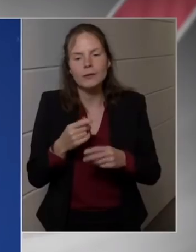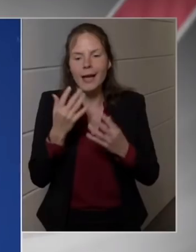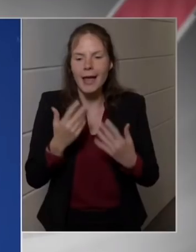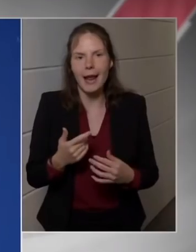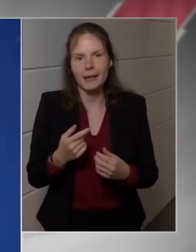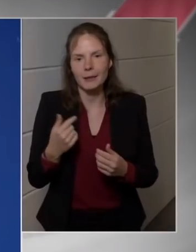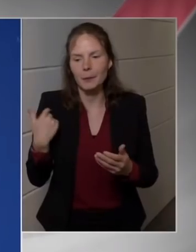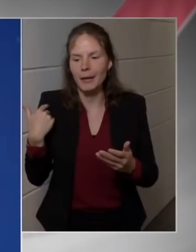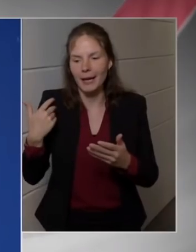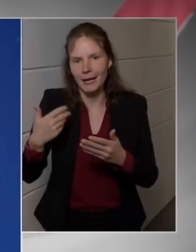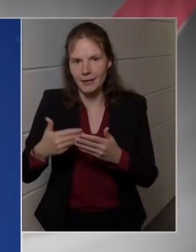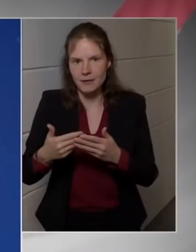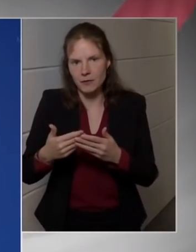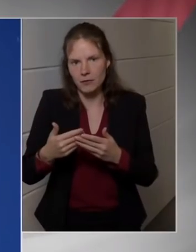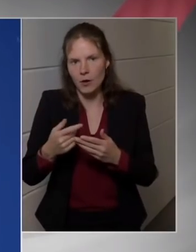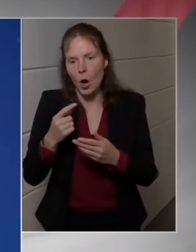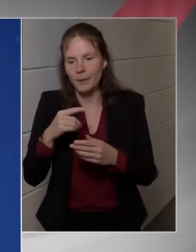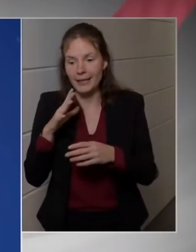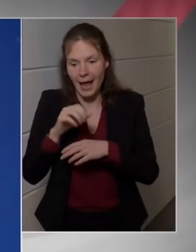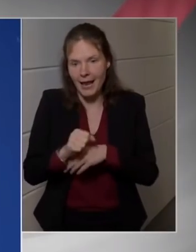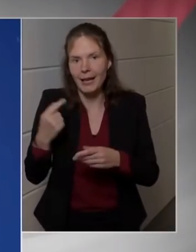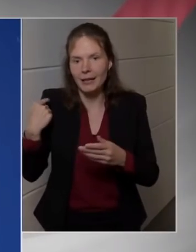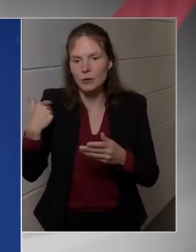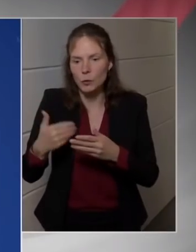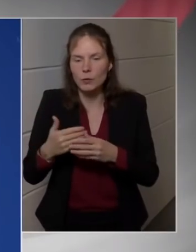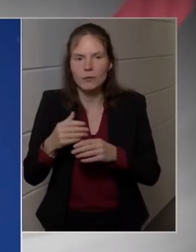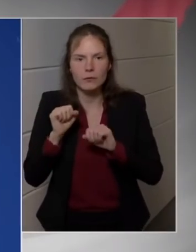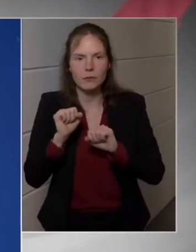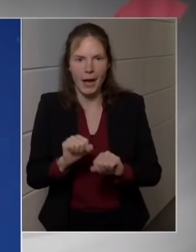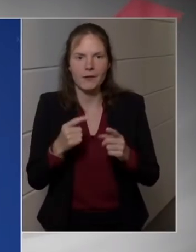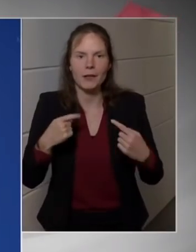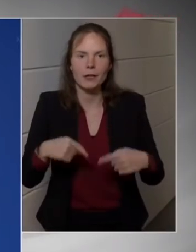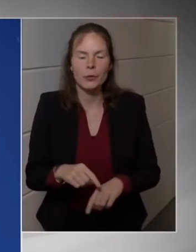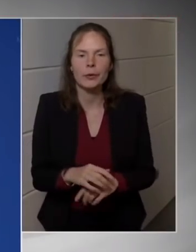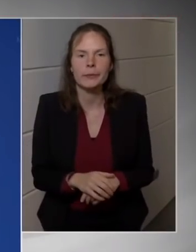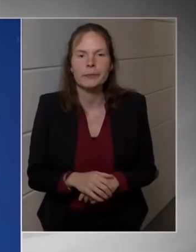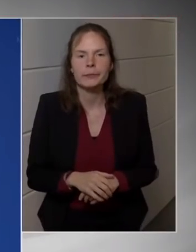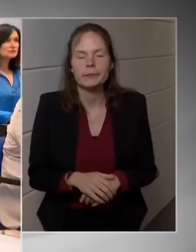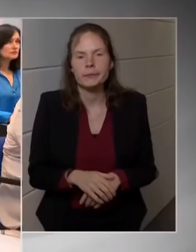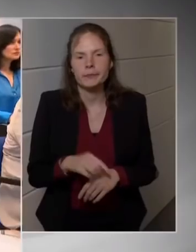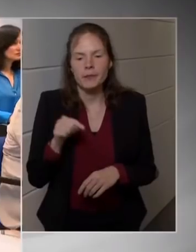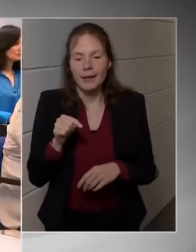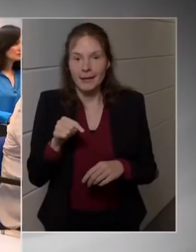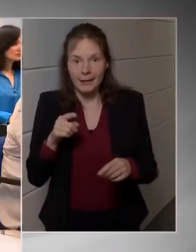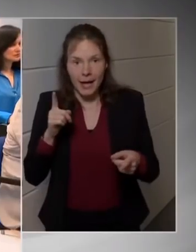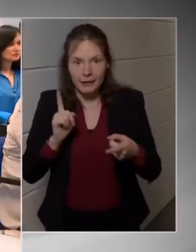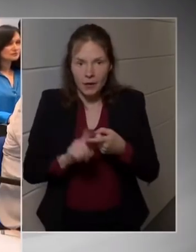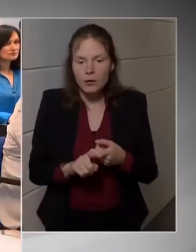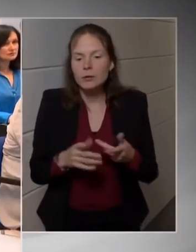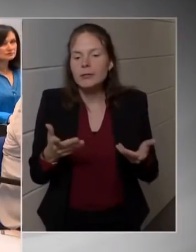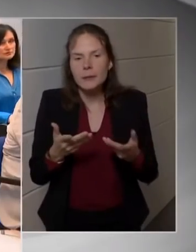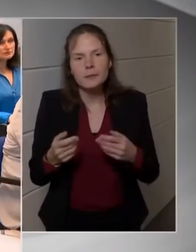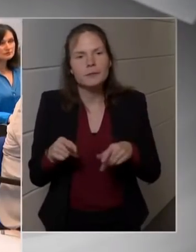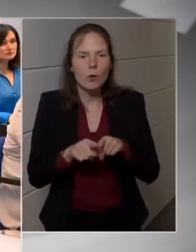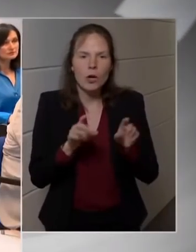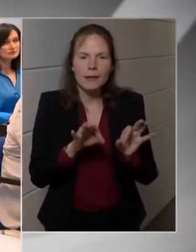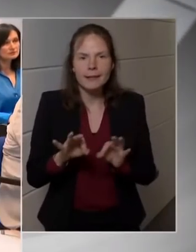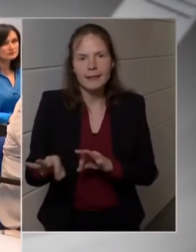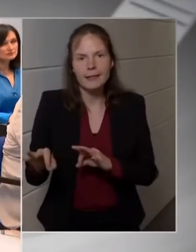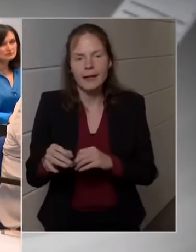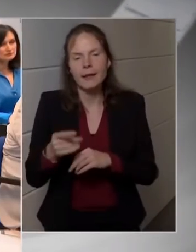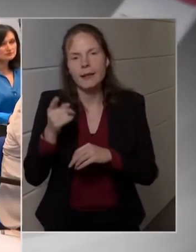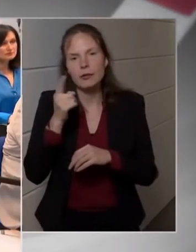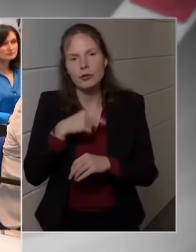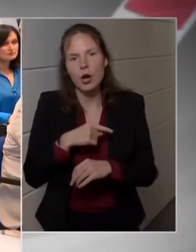és minél több biztos pontot találjunk, biztos kapaszkodót találjunk, ami lehetővé teszi azoknak az eredményeknek a megvédését,